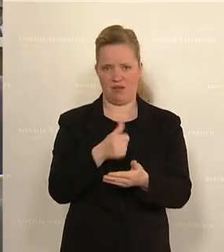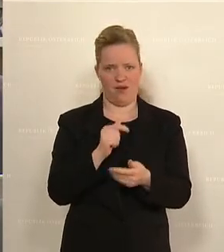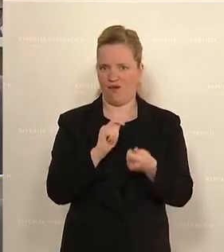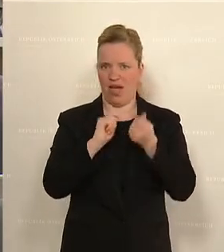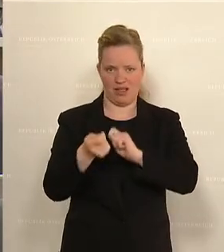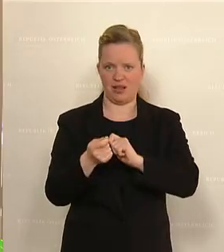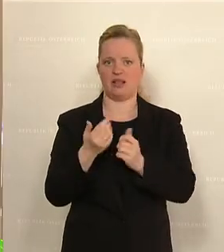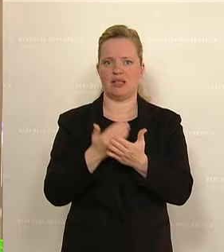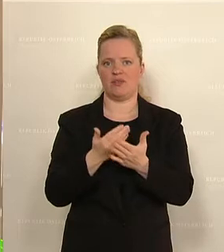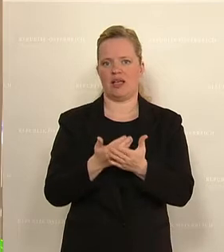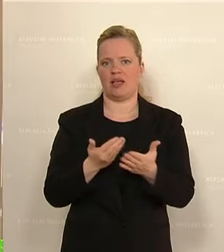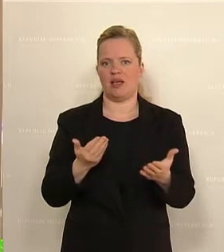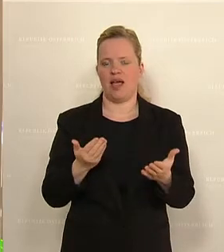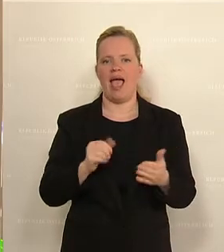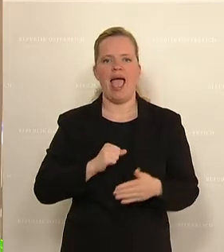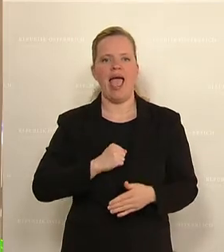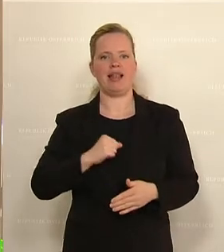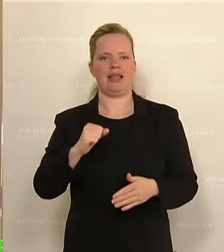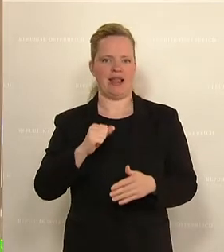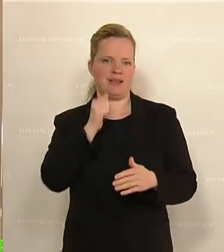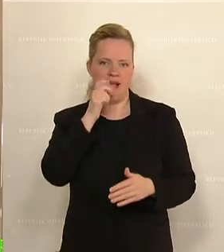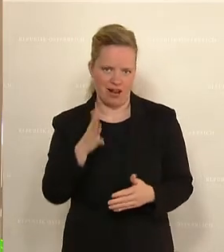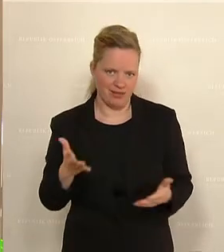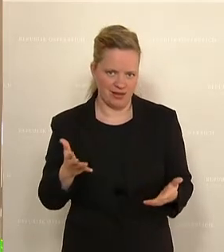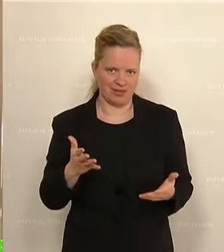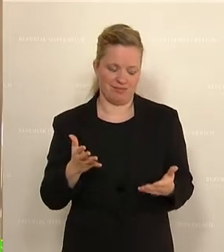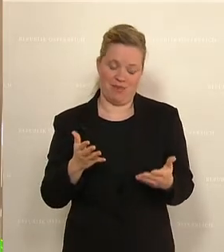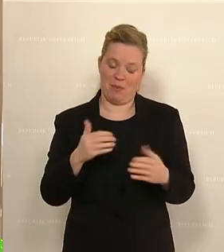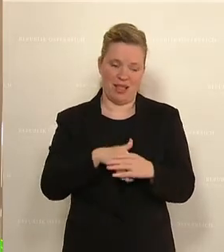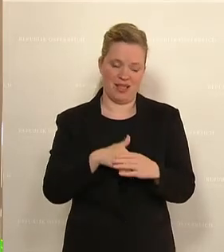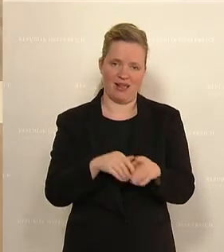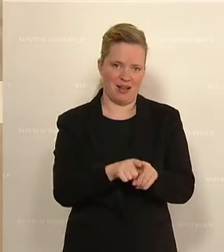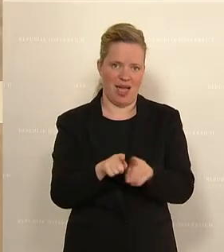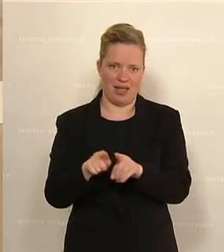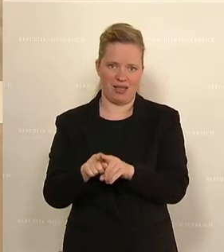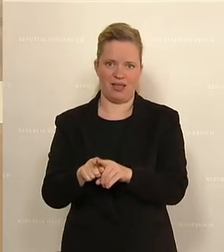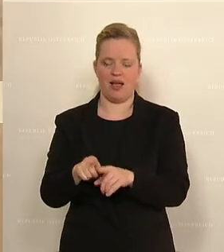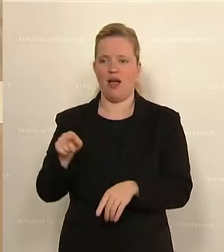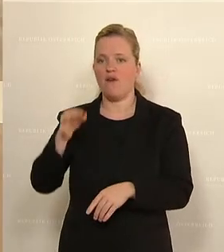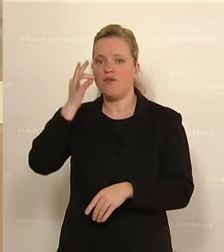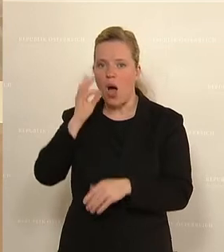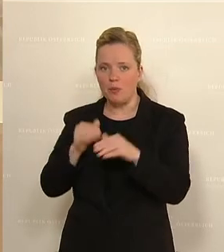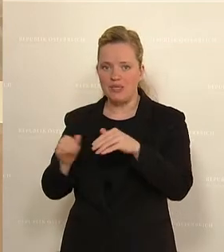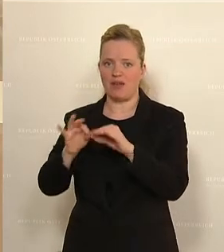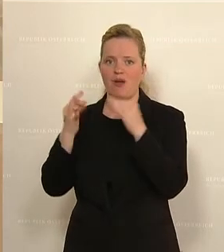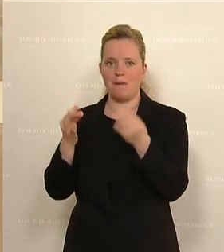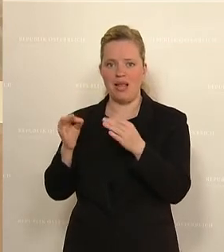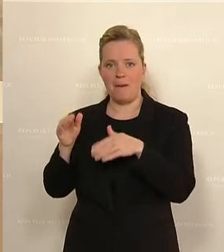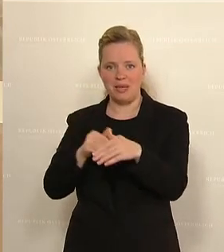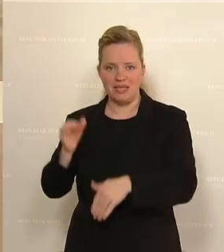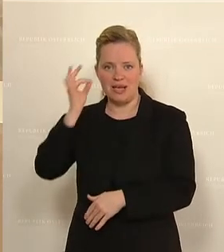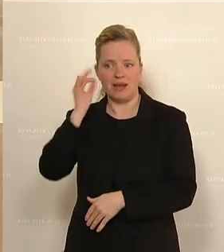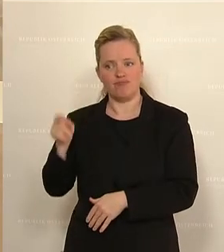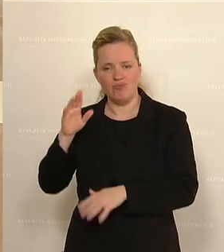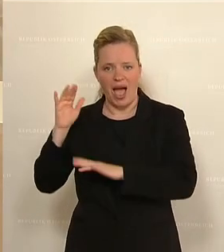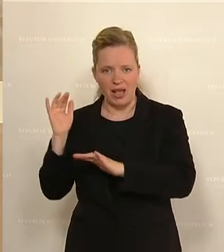Deshalb nehmen Sie, Herr Bundesministerin, nehmen Sie, Frauenministerin, Sie, Familienministerin, Einfluss